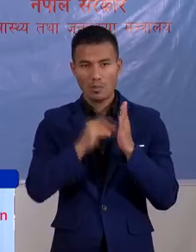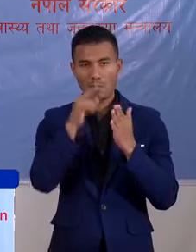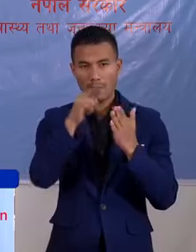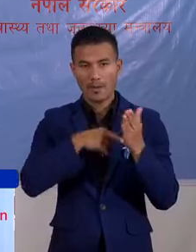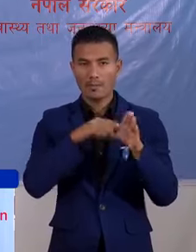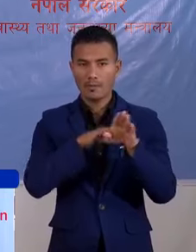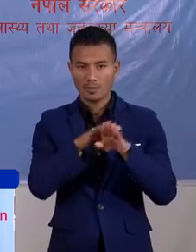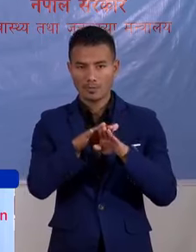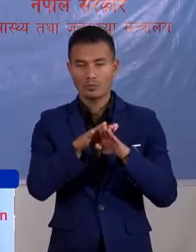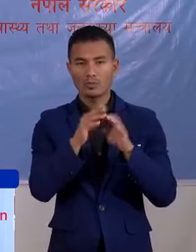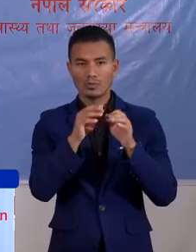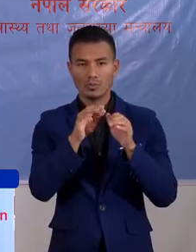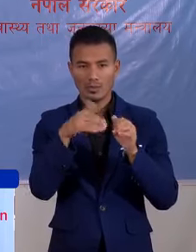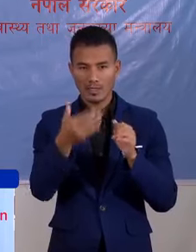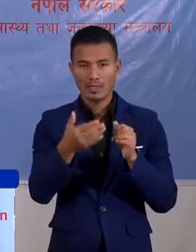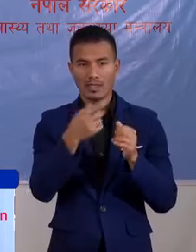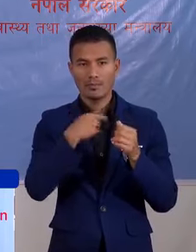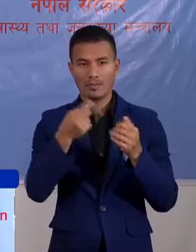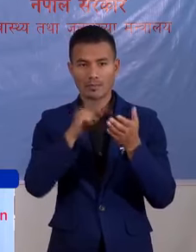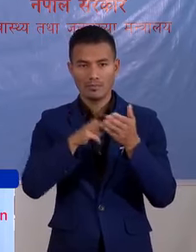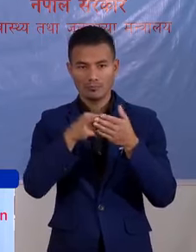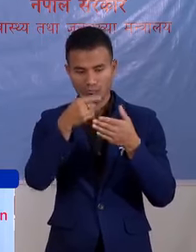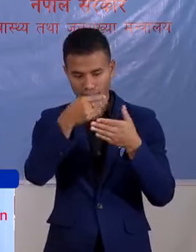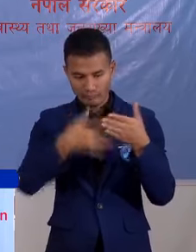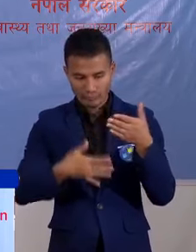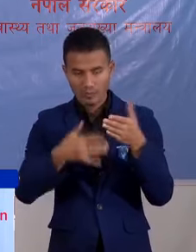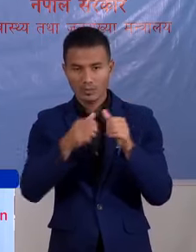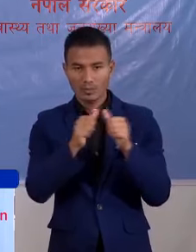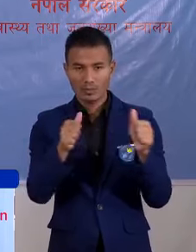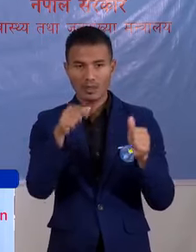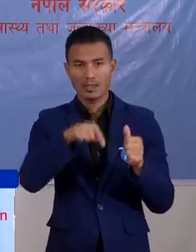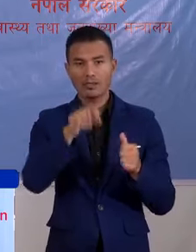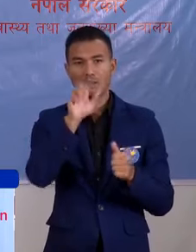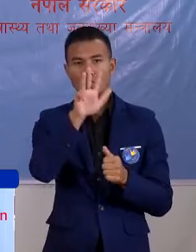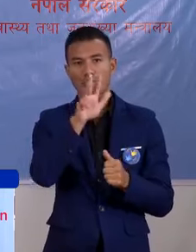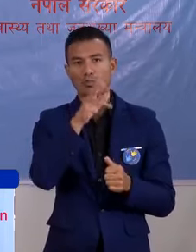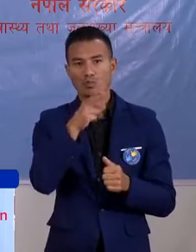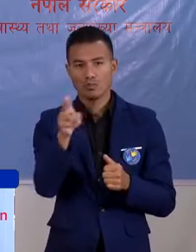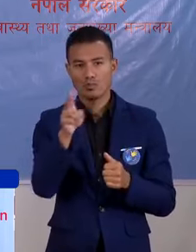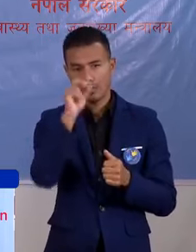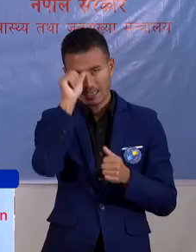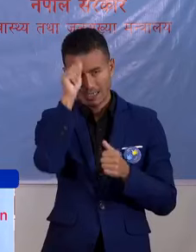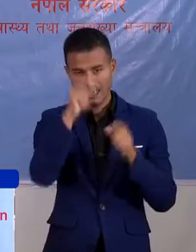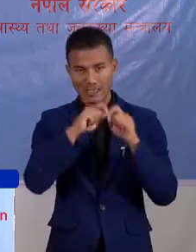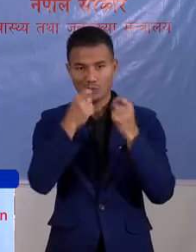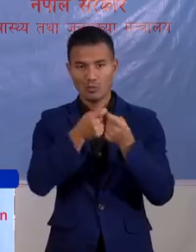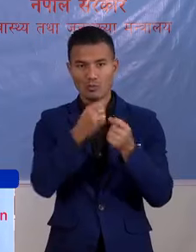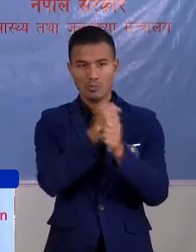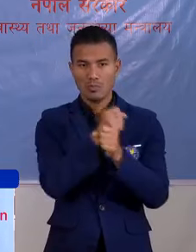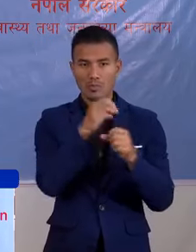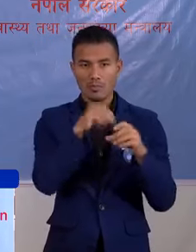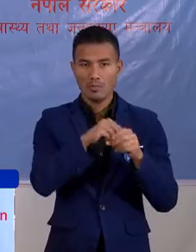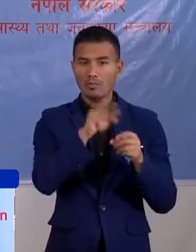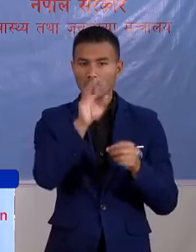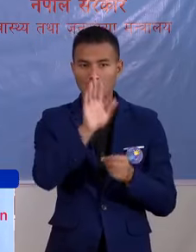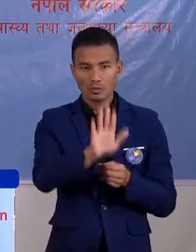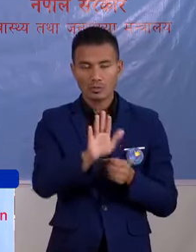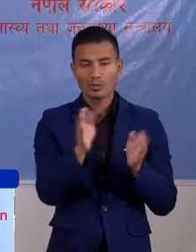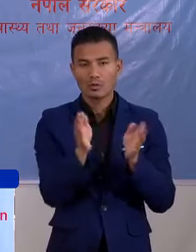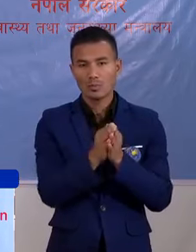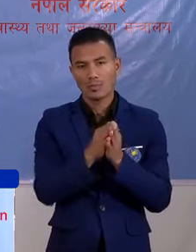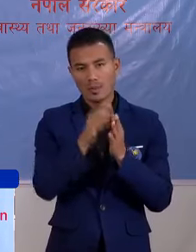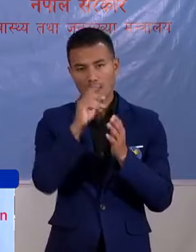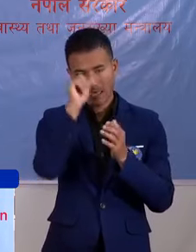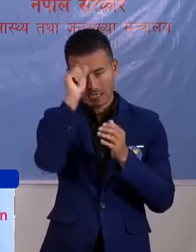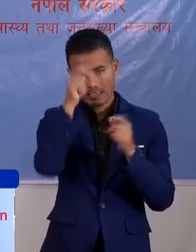अरूलाई विश्थितिकरन मा रागदा आज 9 जाना रेर जोन मा पर्नु भएको छा र कूल